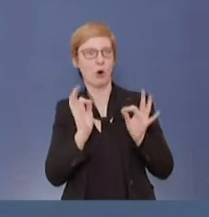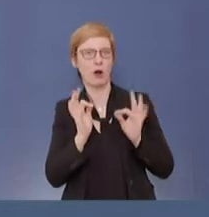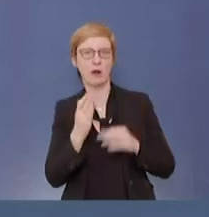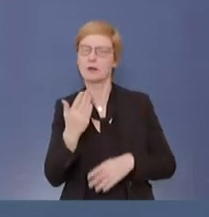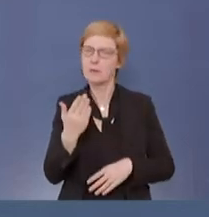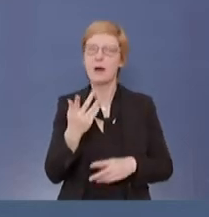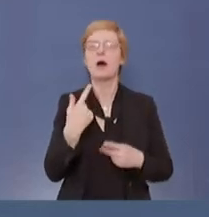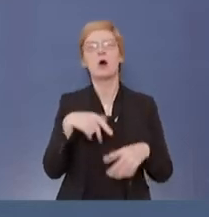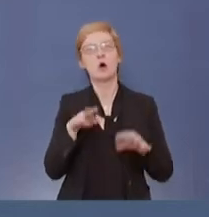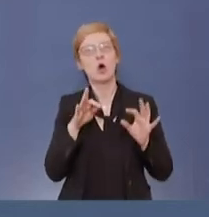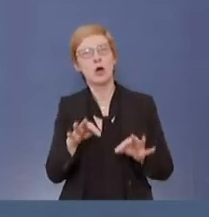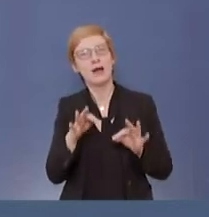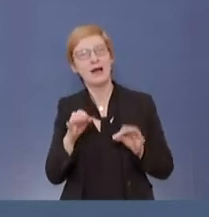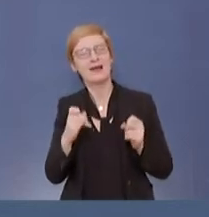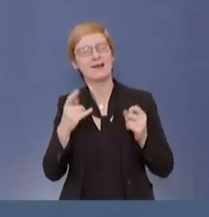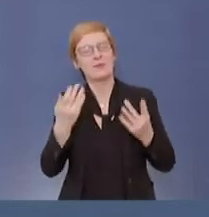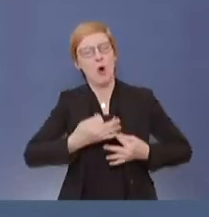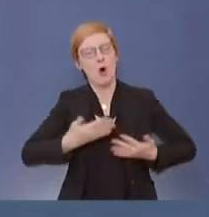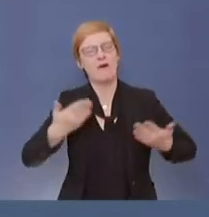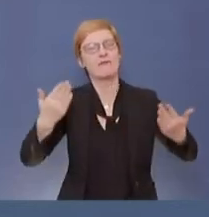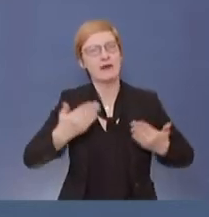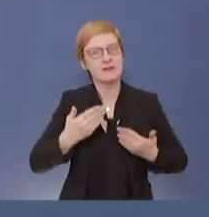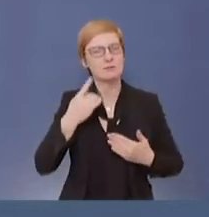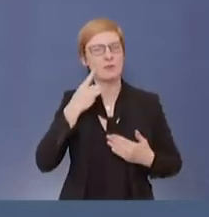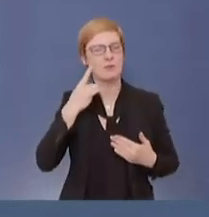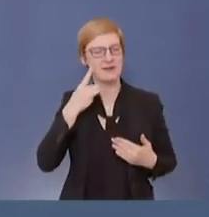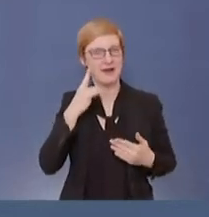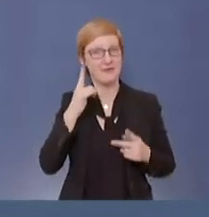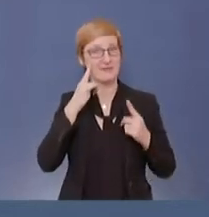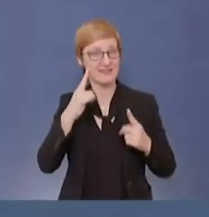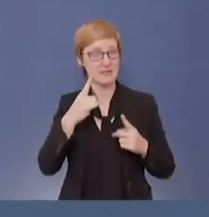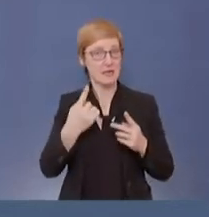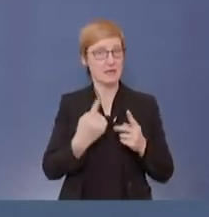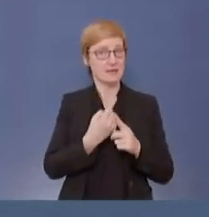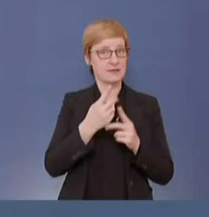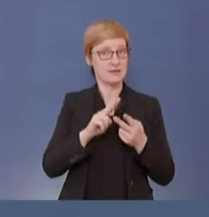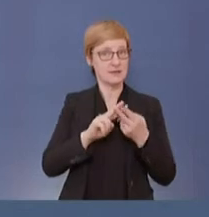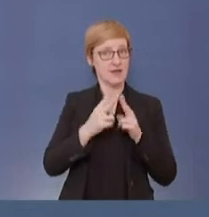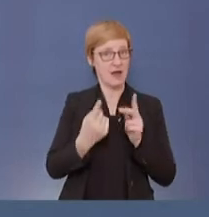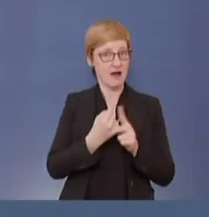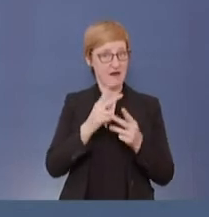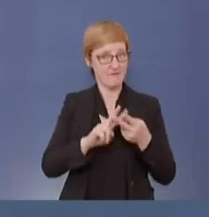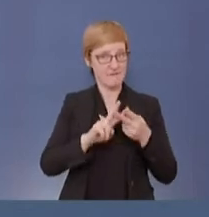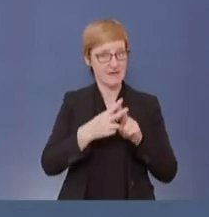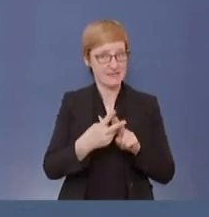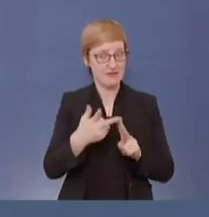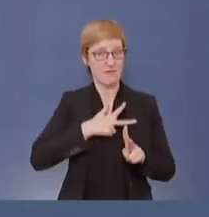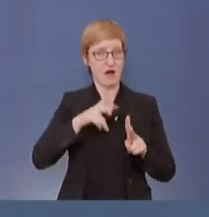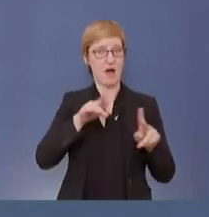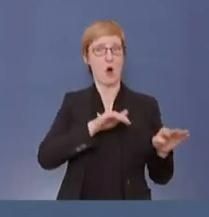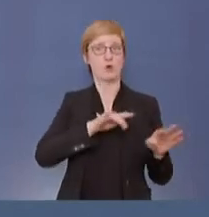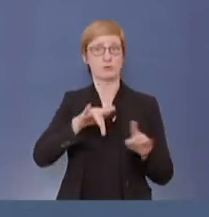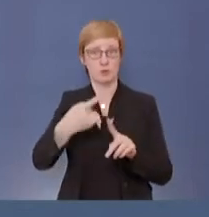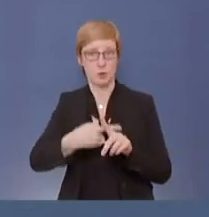daraus, dass man momentan sagt, wir wissen noch nicht, wie sich der Jahreswechsel ausgewirkt hat auf